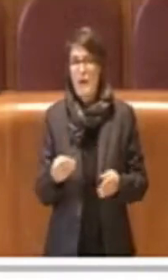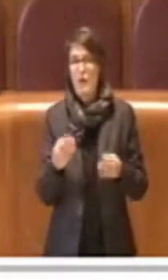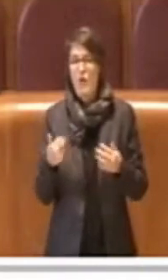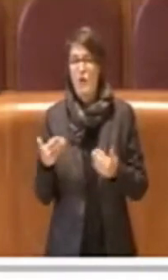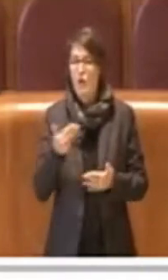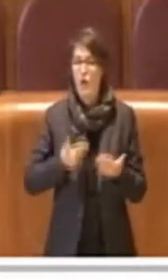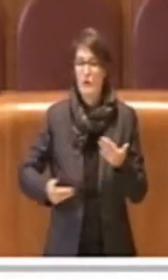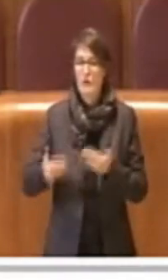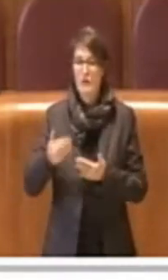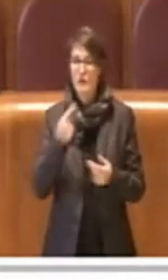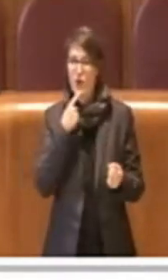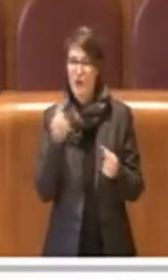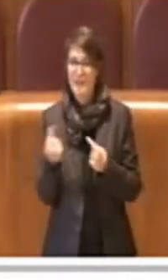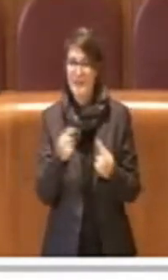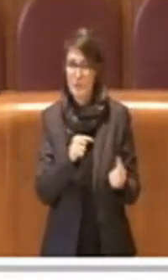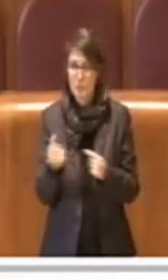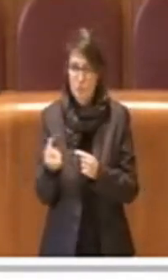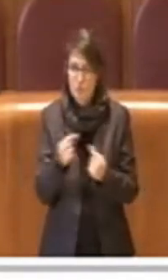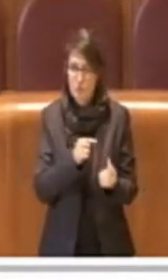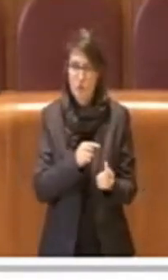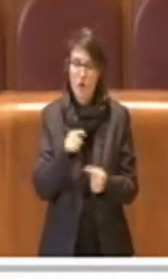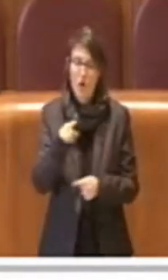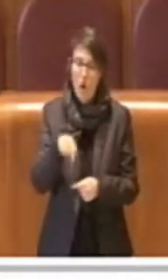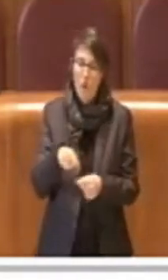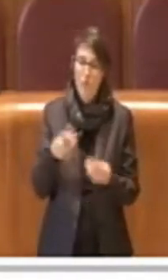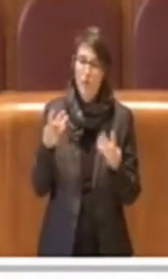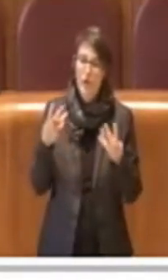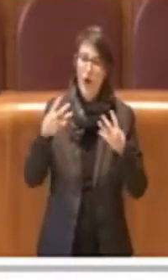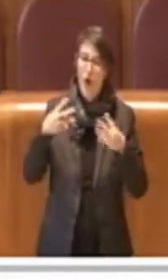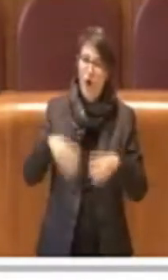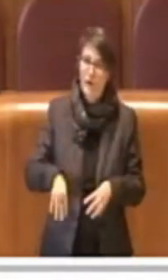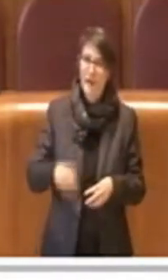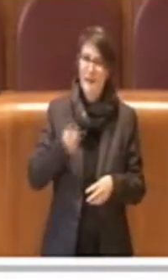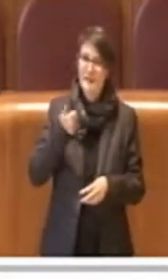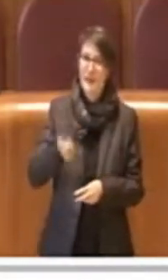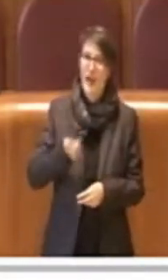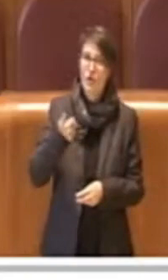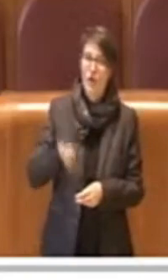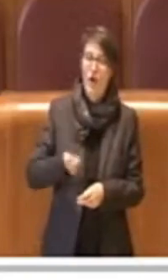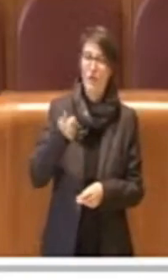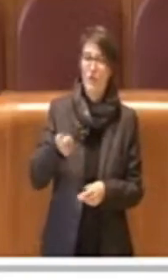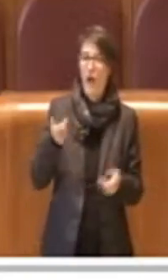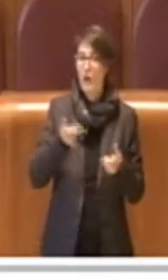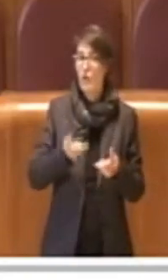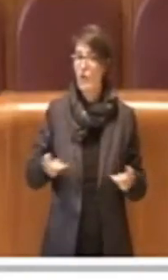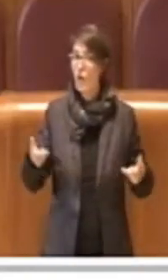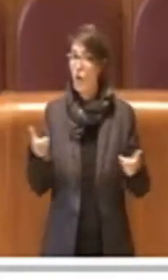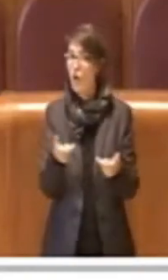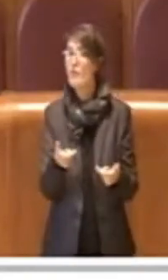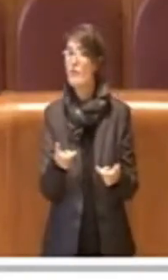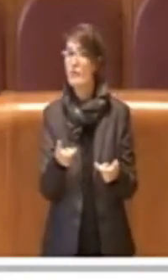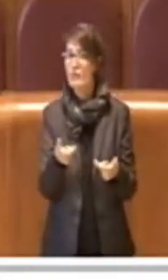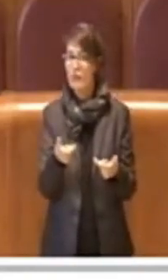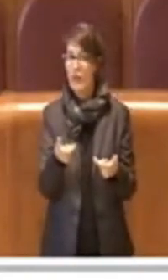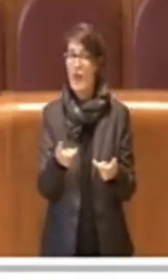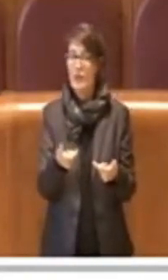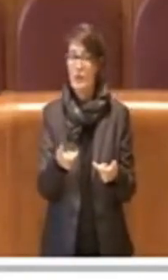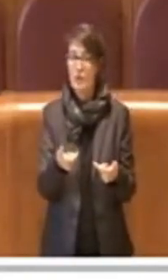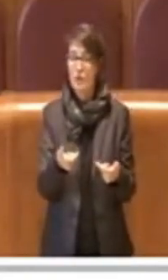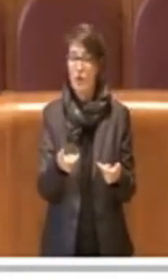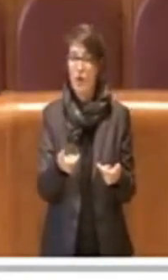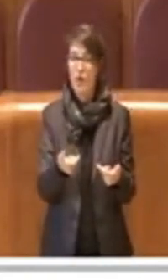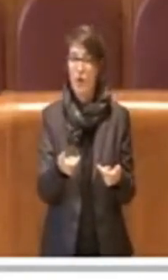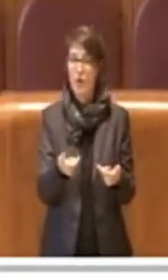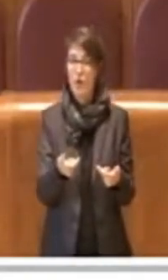discussione, anche organizzando io mi auguro si possa organizzare un convegno abbastanza